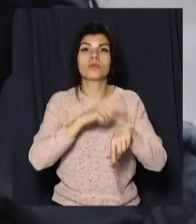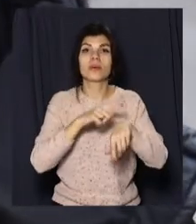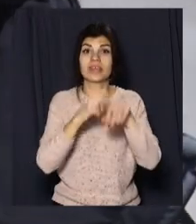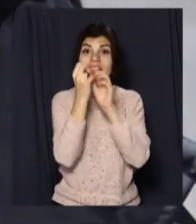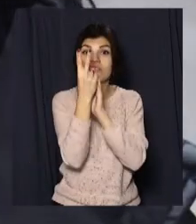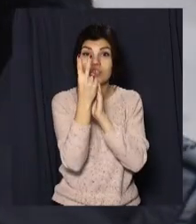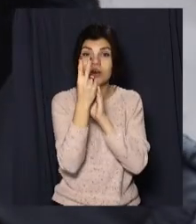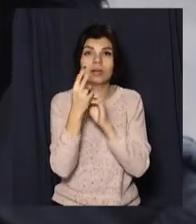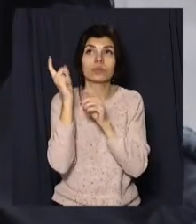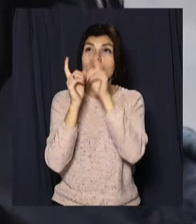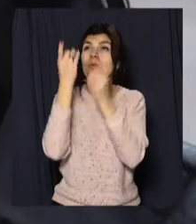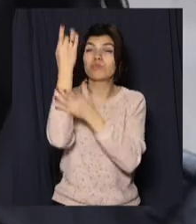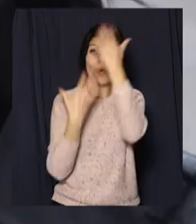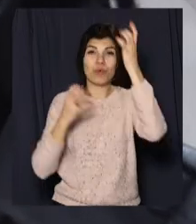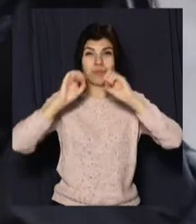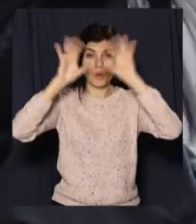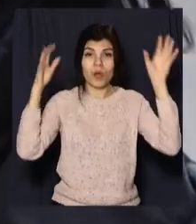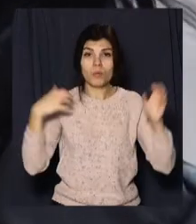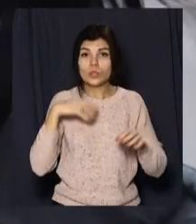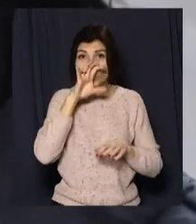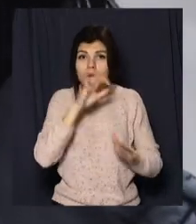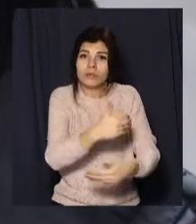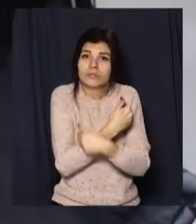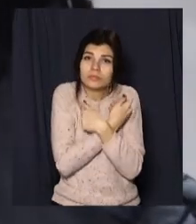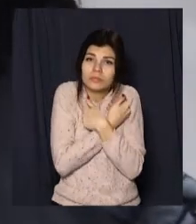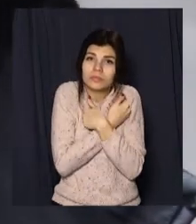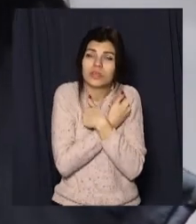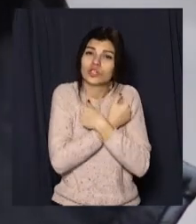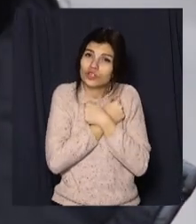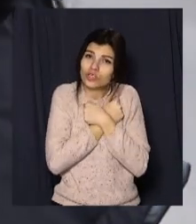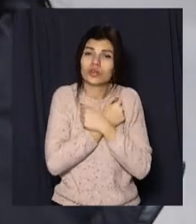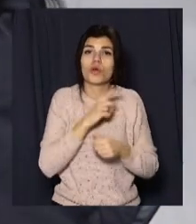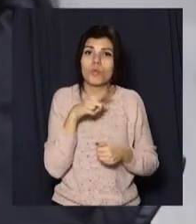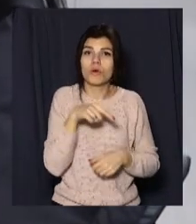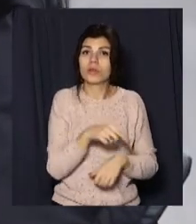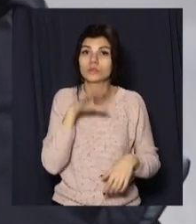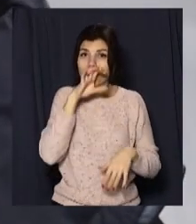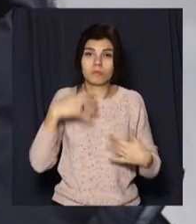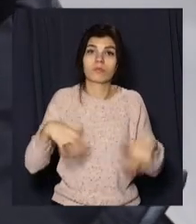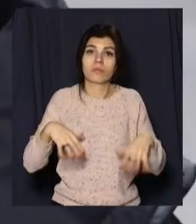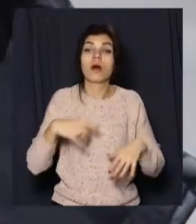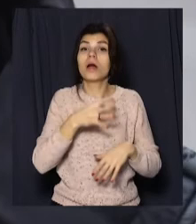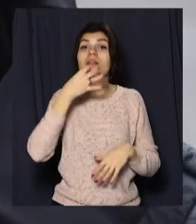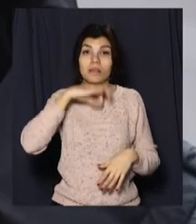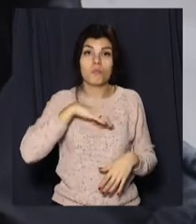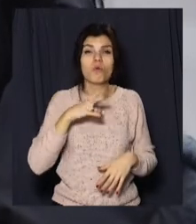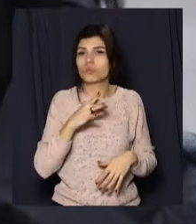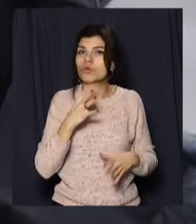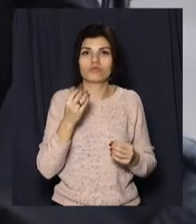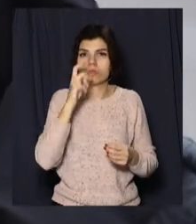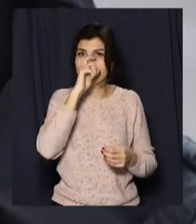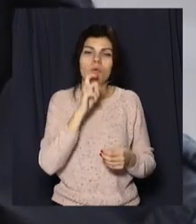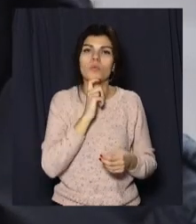начиняться выстрелы салютів, ми сидимо, обнимаємо собачку, ми її держимо, тому що все-таки, несмотря на успокоїтельне, вона ще нервничає.